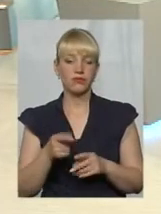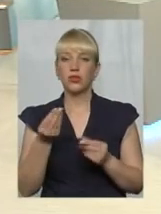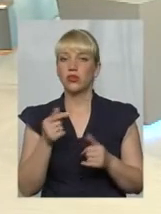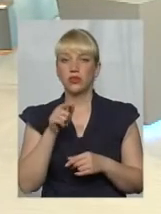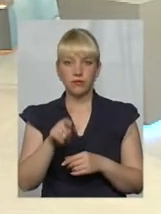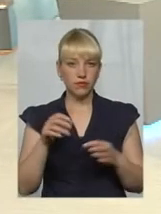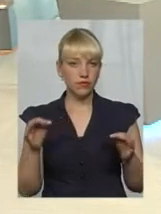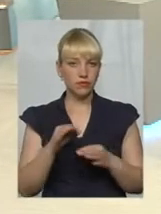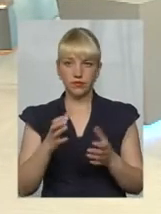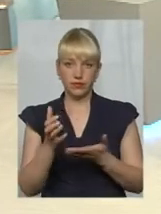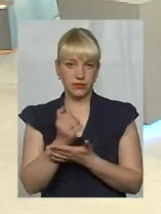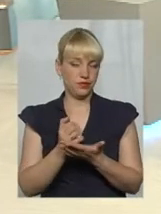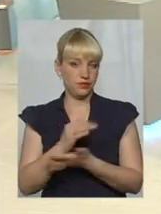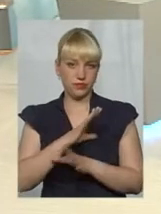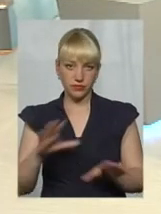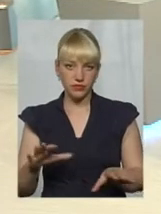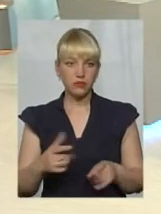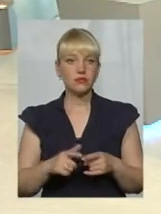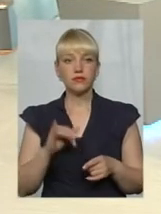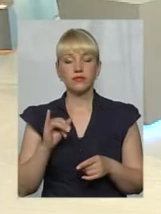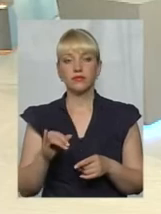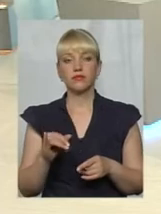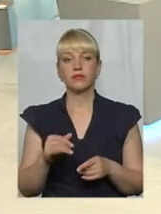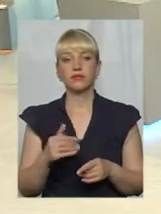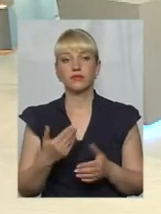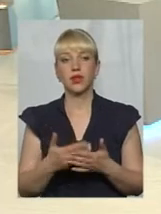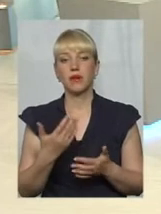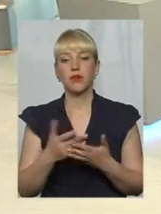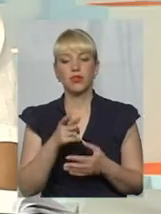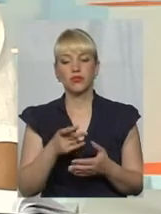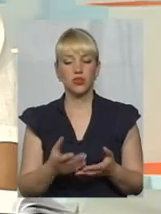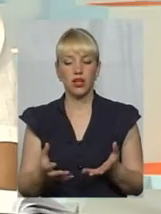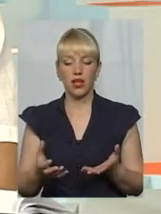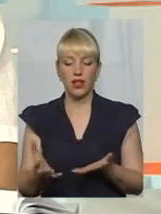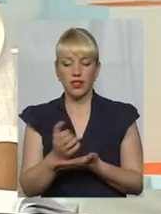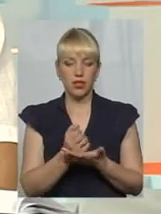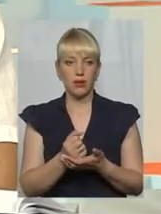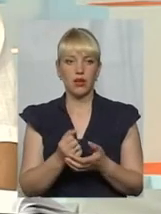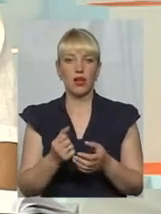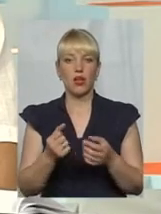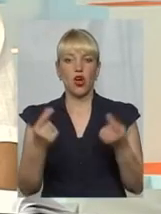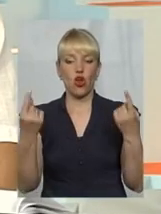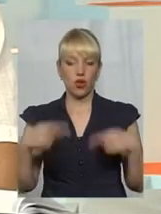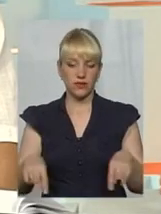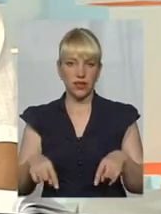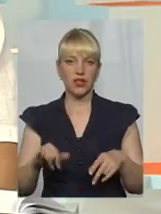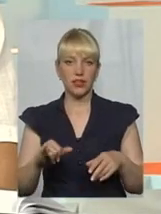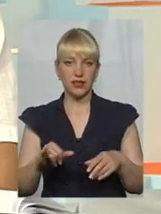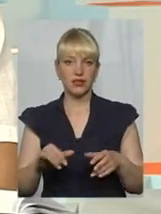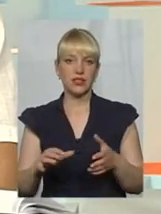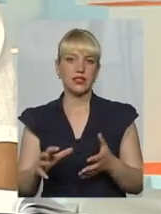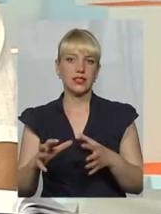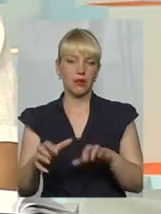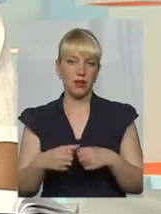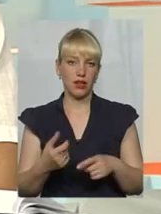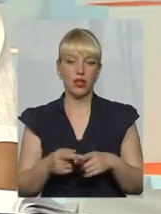ніколи не акумулювалися. Що, от, вони назбиралися, розвалили і забрали. Тут така сама ситуація, в пенсійному фонду.